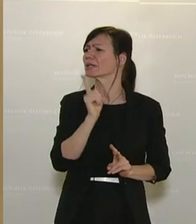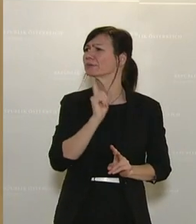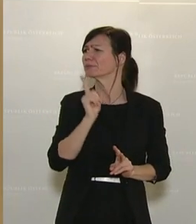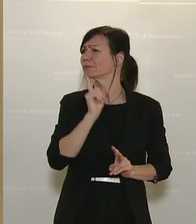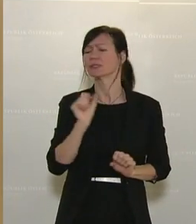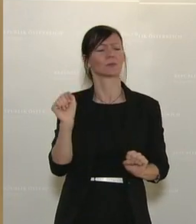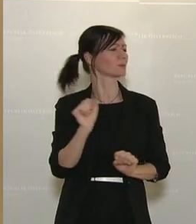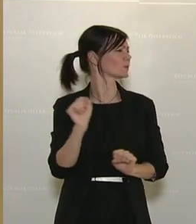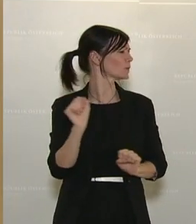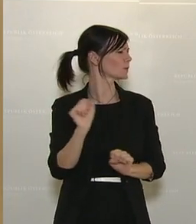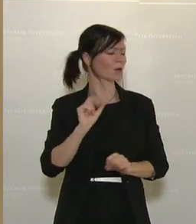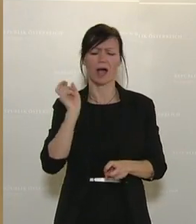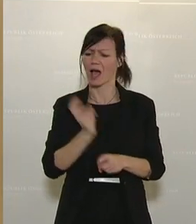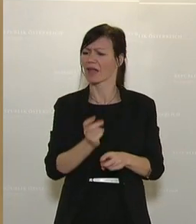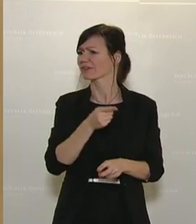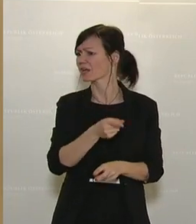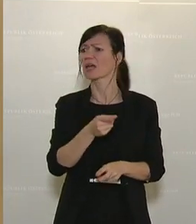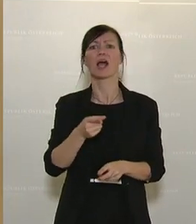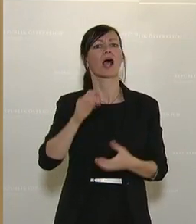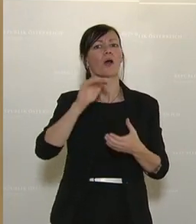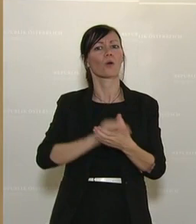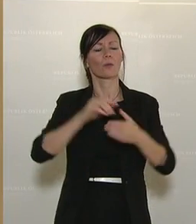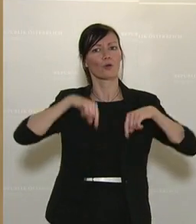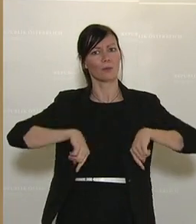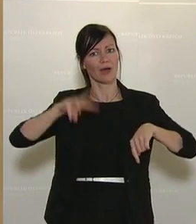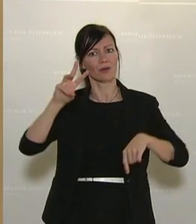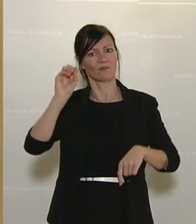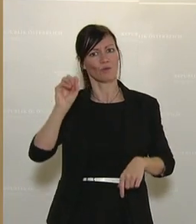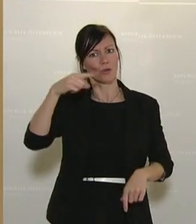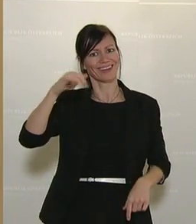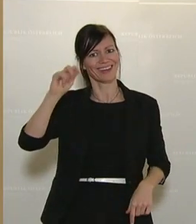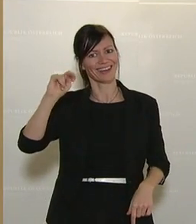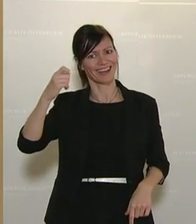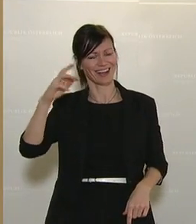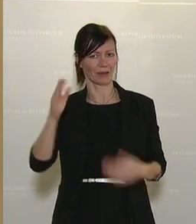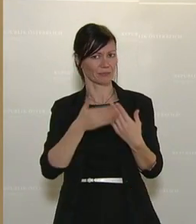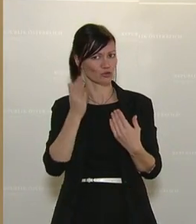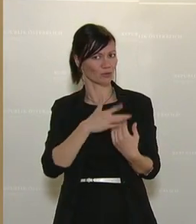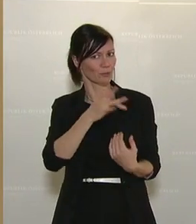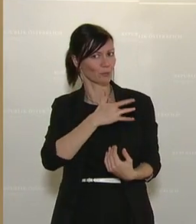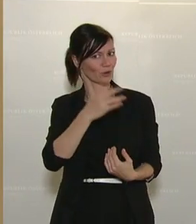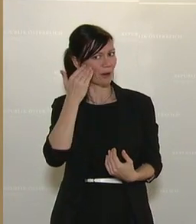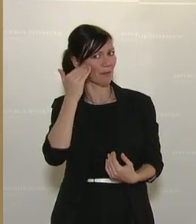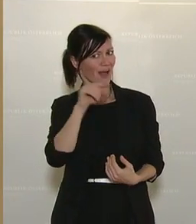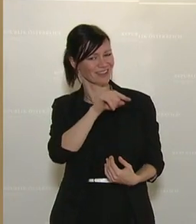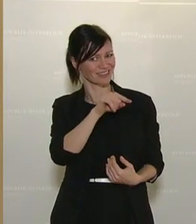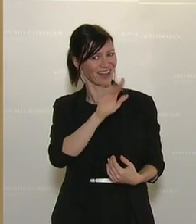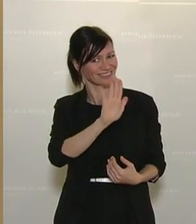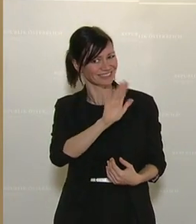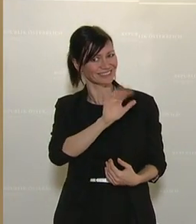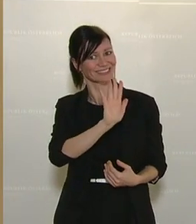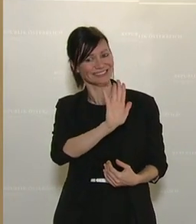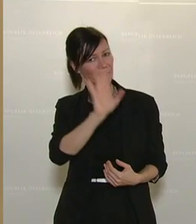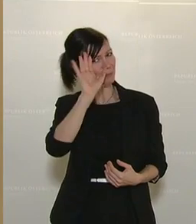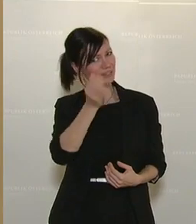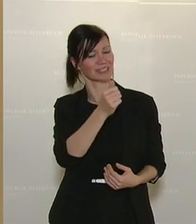unmittelbar die Familien anspricht. Daher Klub hat man wirklich, ich mir gerade vorhin erzählt, zum Beispiel ein Bürgermeister in seinem Bezirk ist vor kurzem gestorben. Das ist